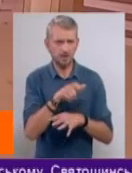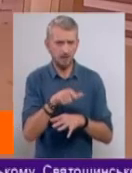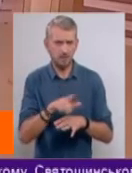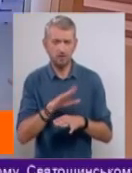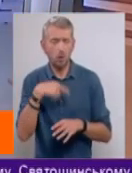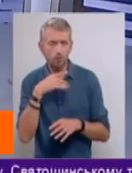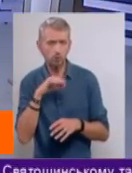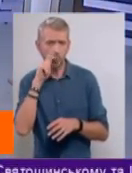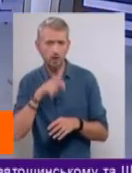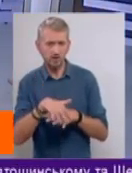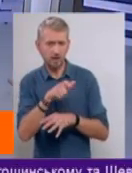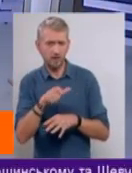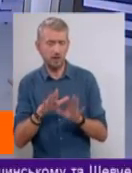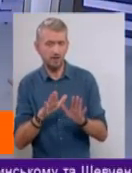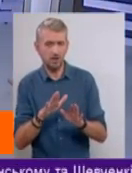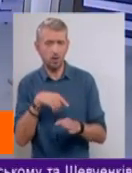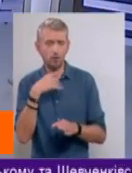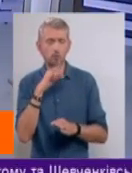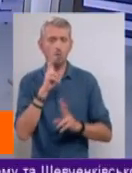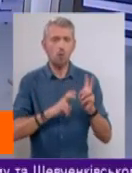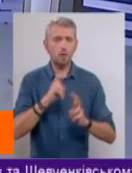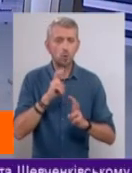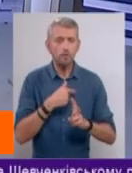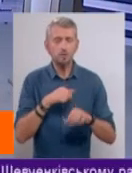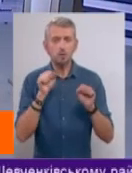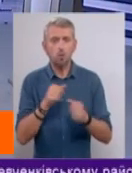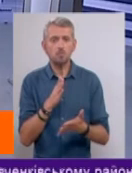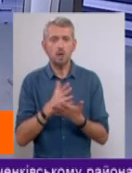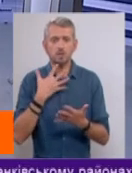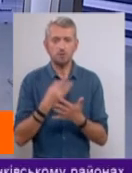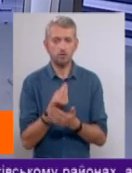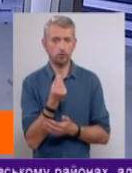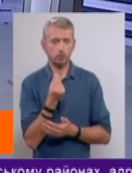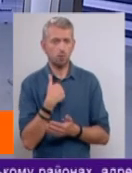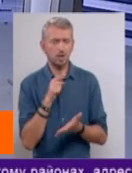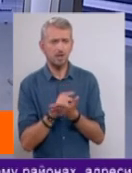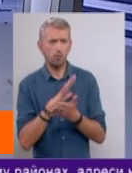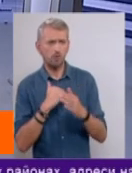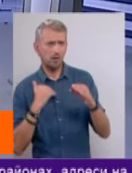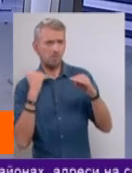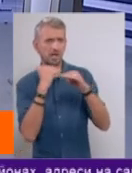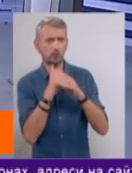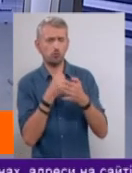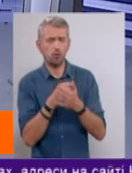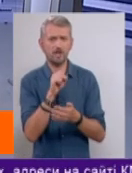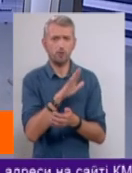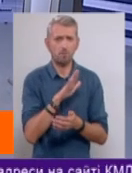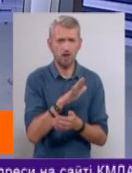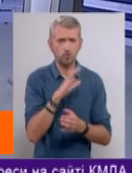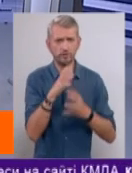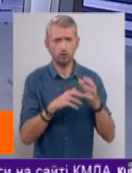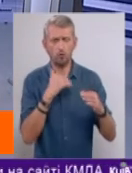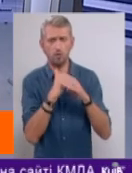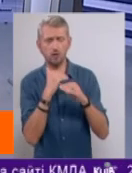про українське населення, тільки, я говорю про промисловість, ми можемо мати власну ціну. Ми не повинні прийнятися до європейського чи світового